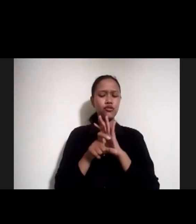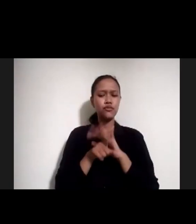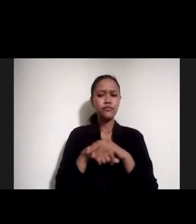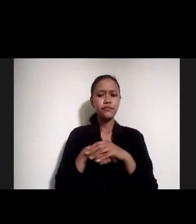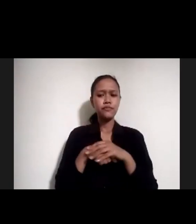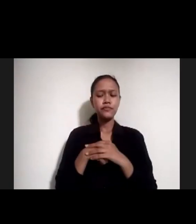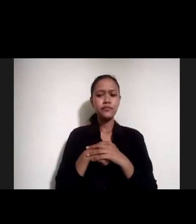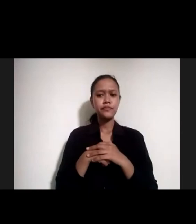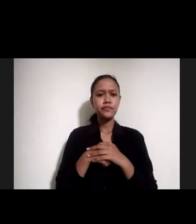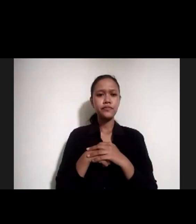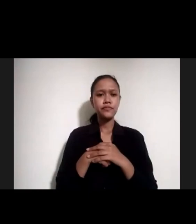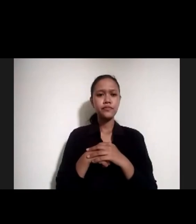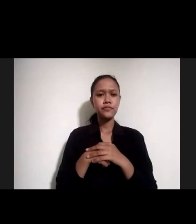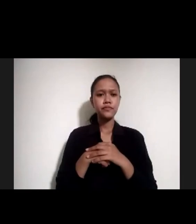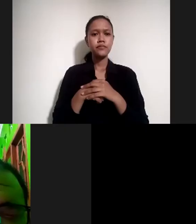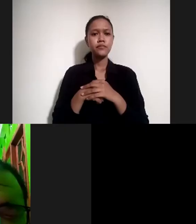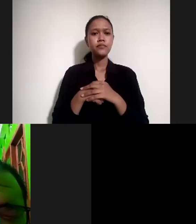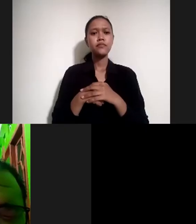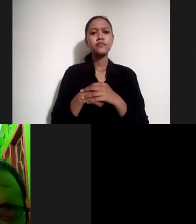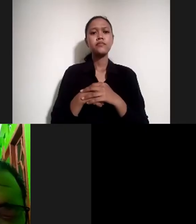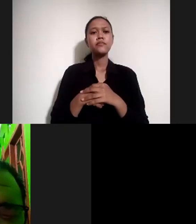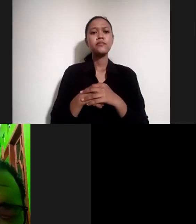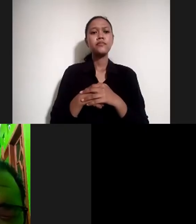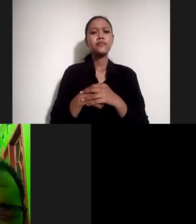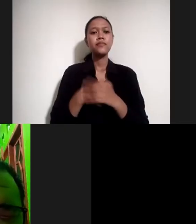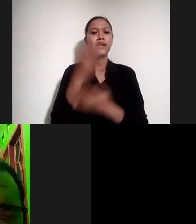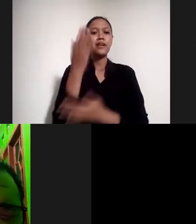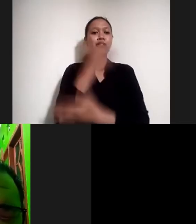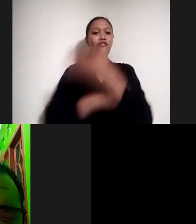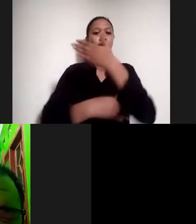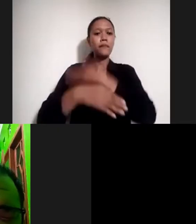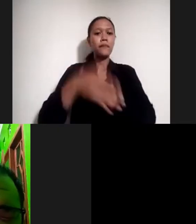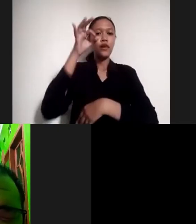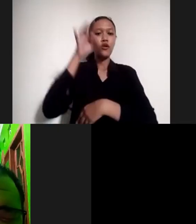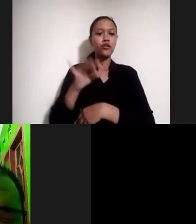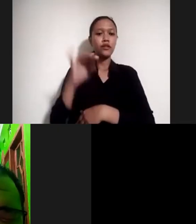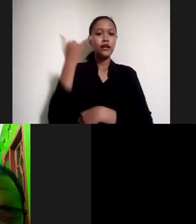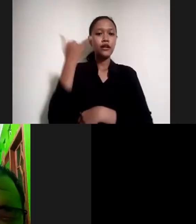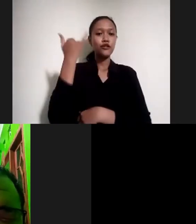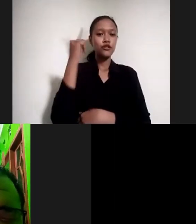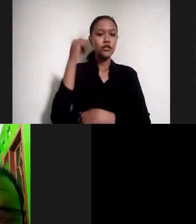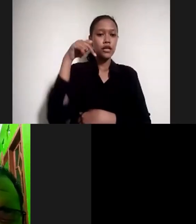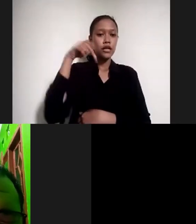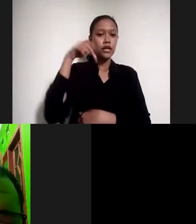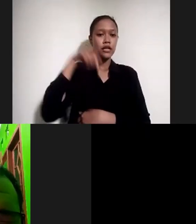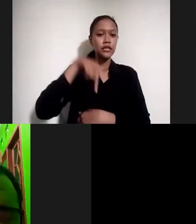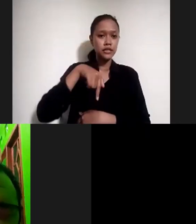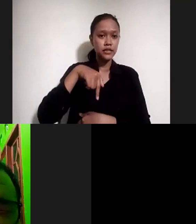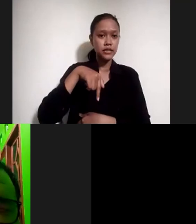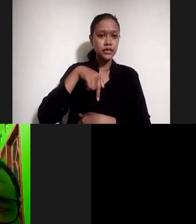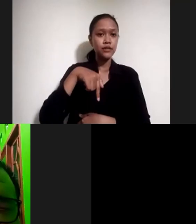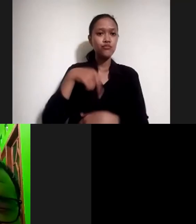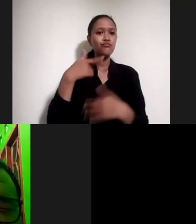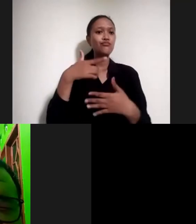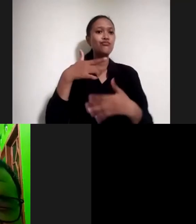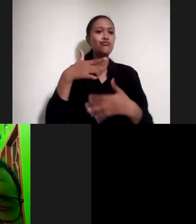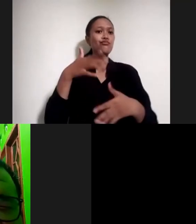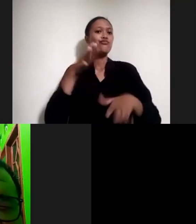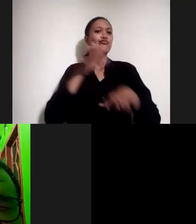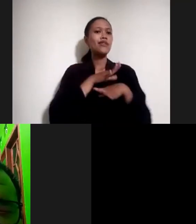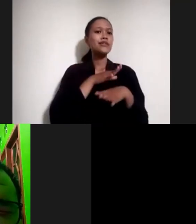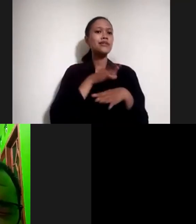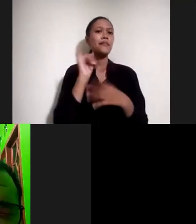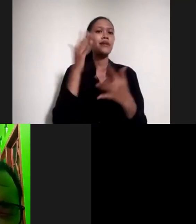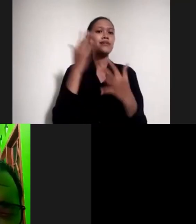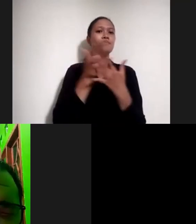peragilan, misalnya, sejauh mana defable di kota Yogyakarta ini, sudah puas dengan aksesibilitas, lembaga